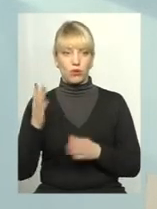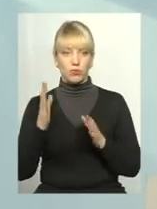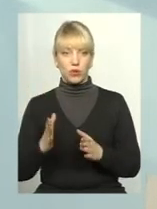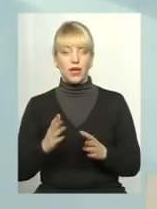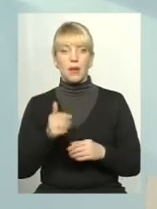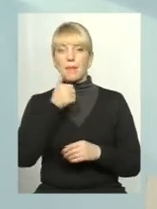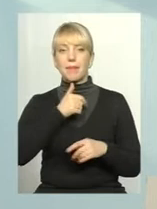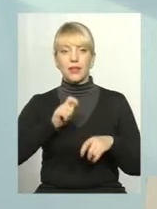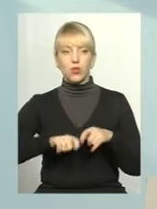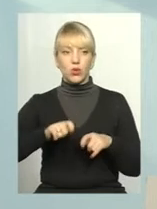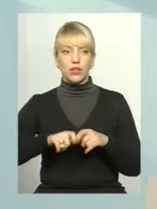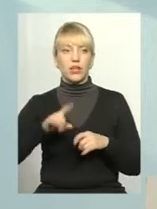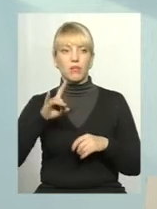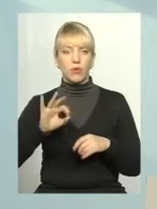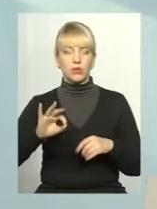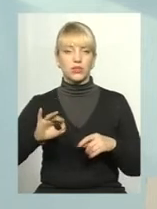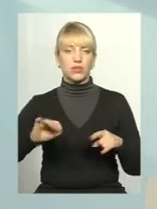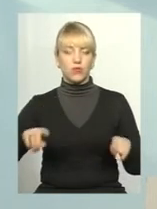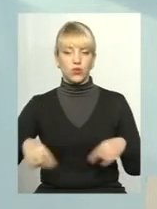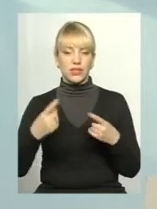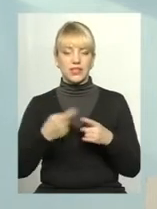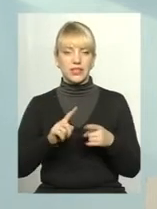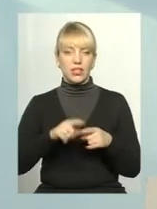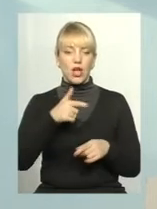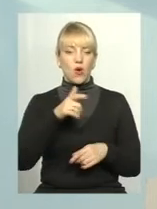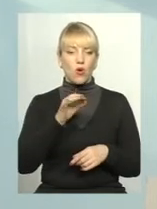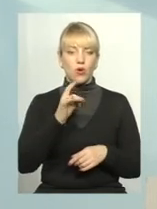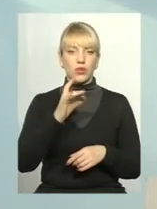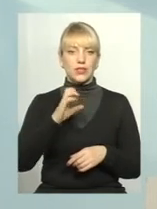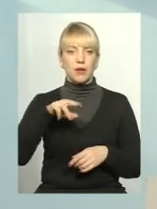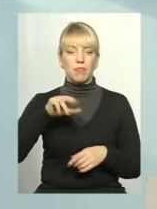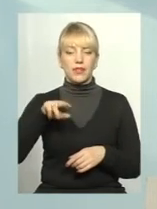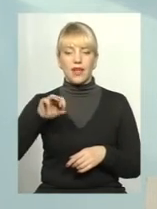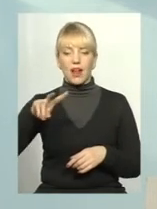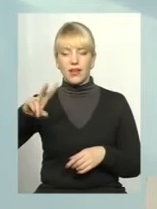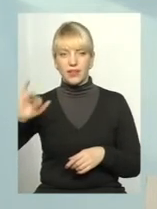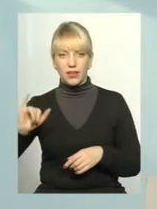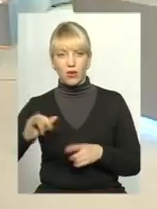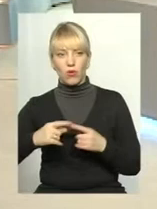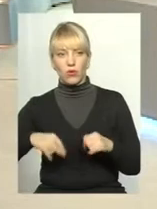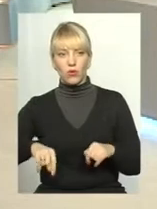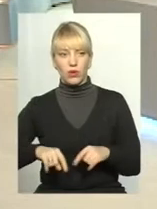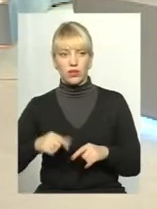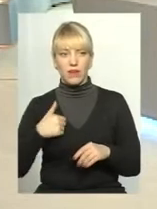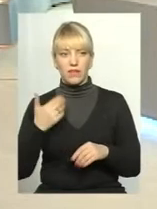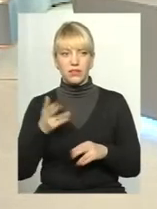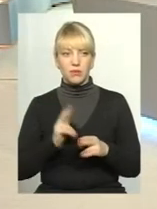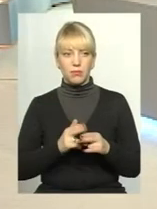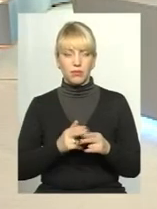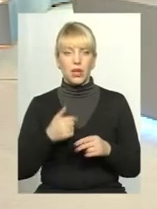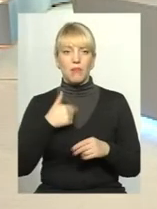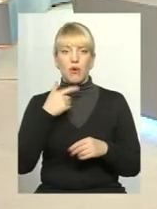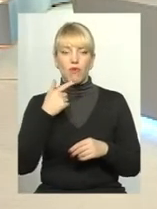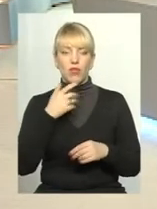пілотна по створенню цих госпітальних округів. Зараз вже мова йде трошки іначе. Пілотних... Я вас переб'ю. Ми говорили про